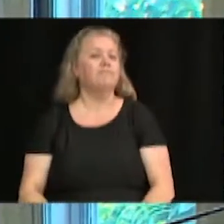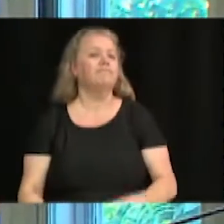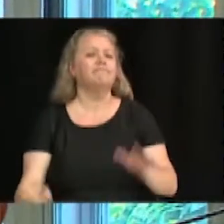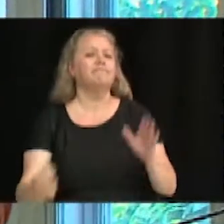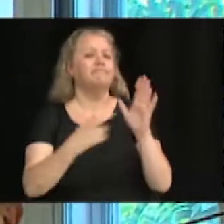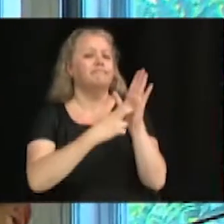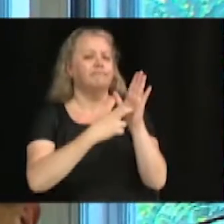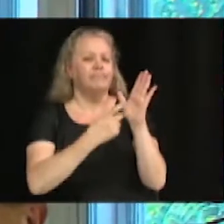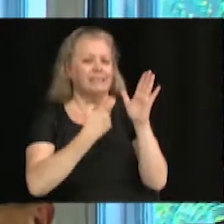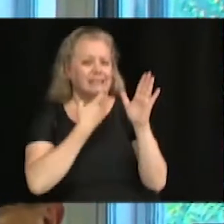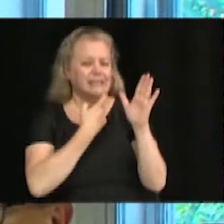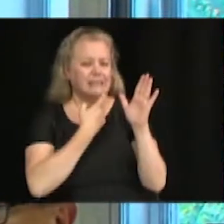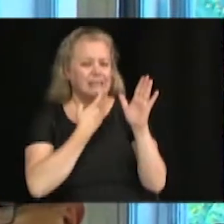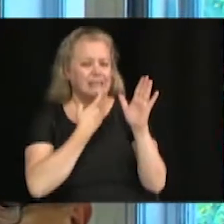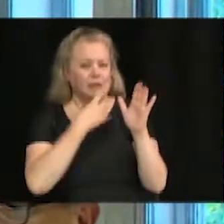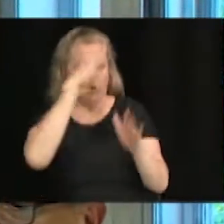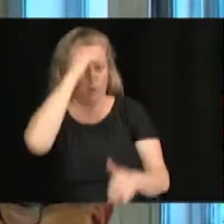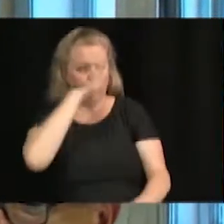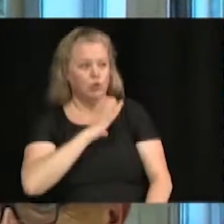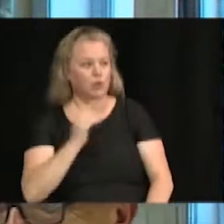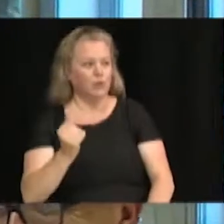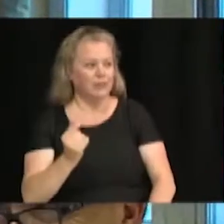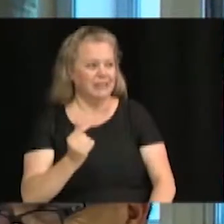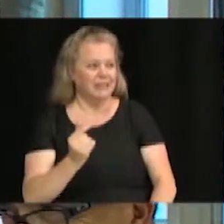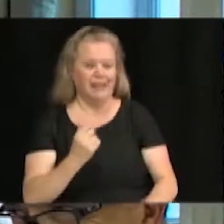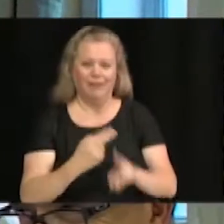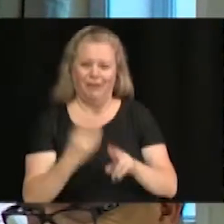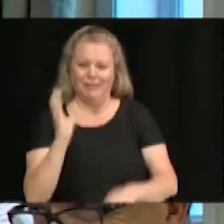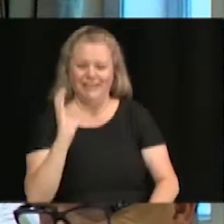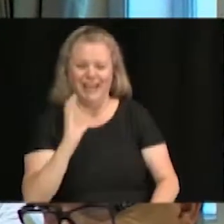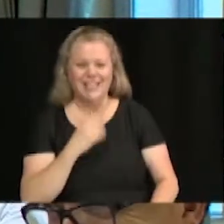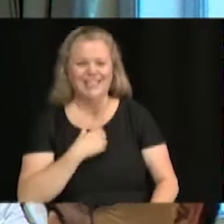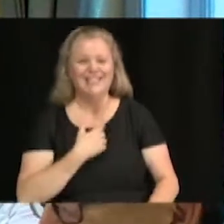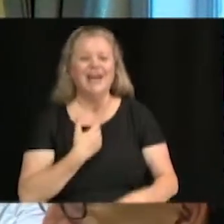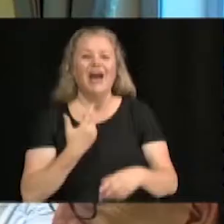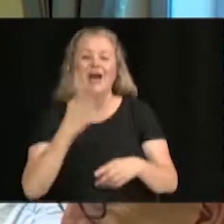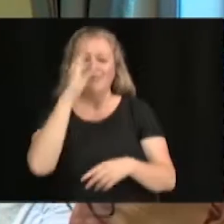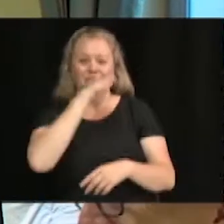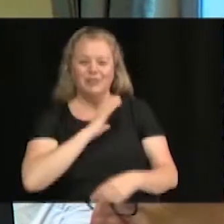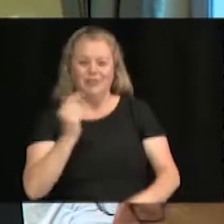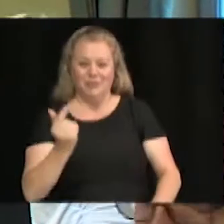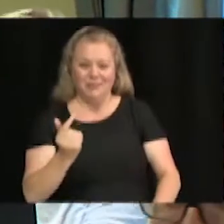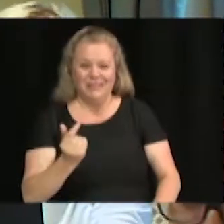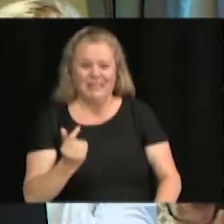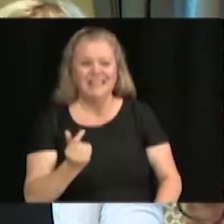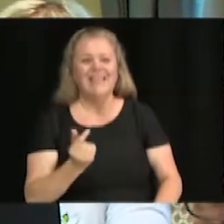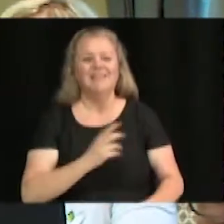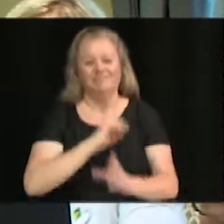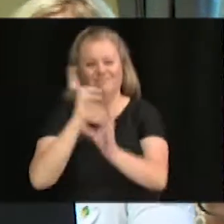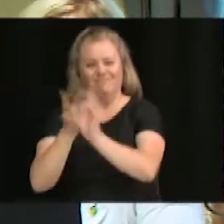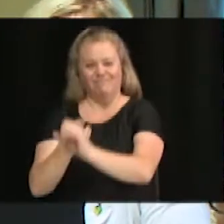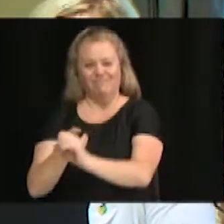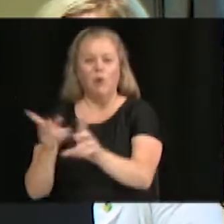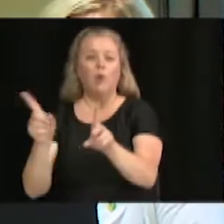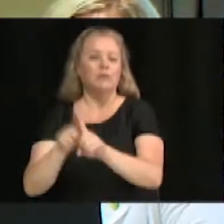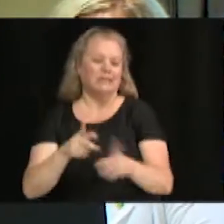M. Gauthier et d'autoriser le remboursement des dépenses inhérentes à sa participation.